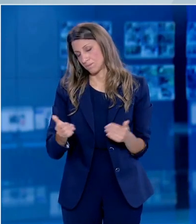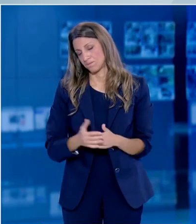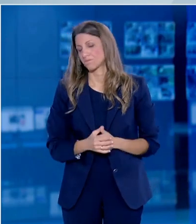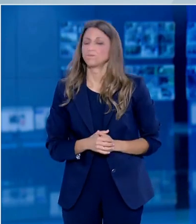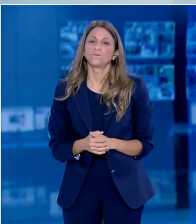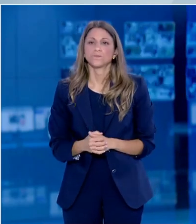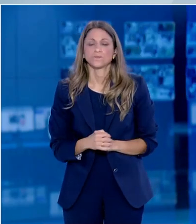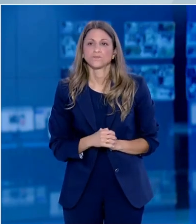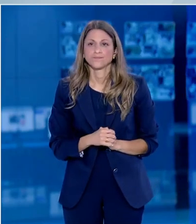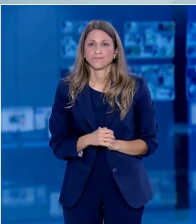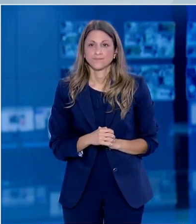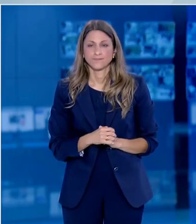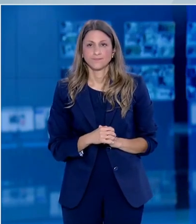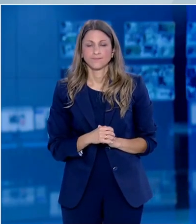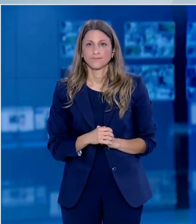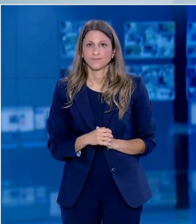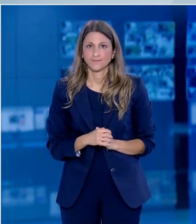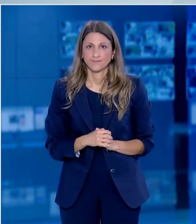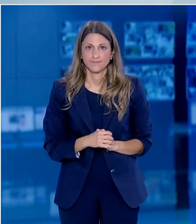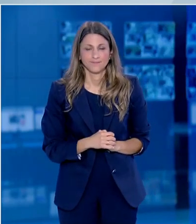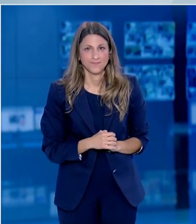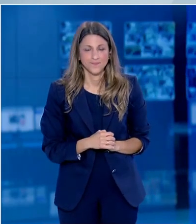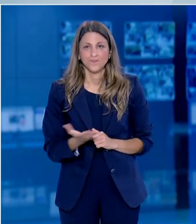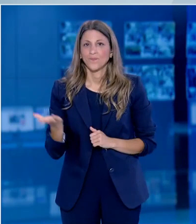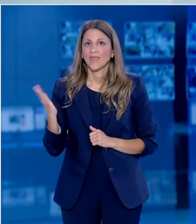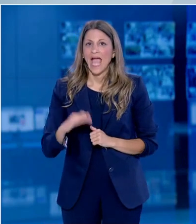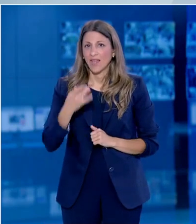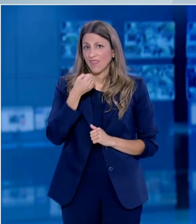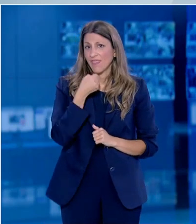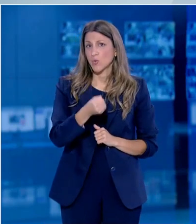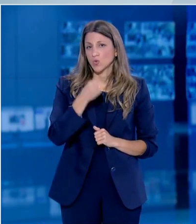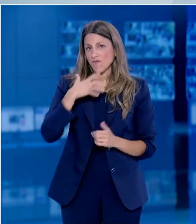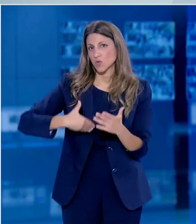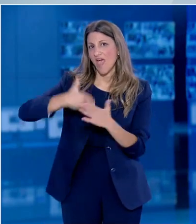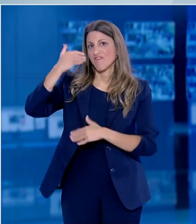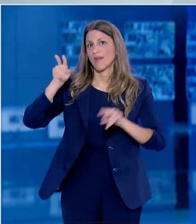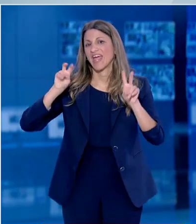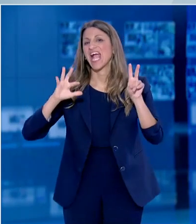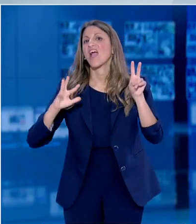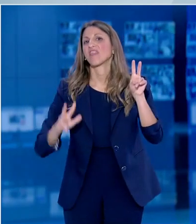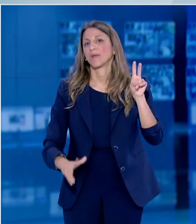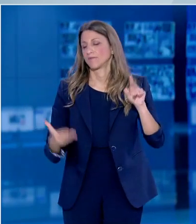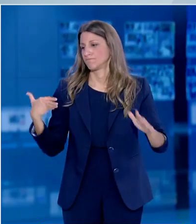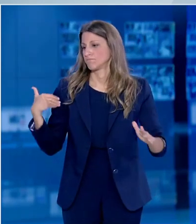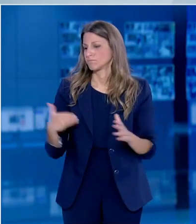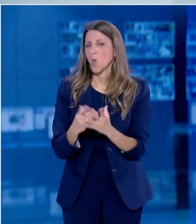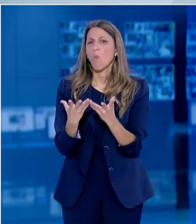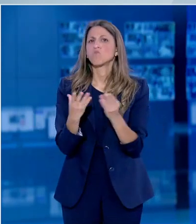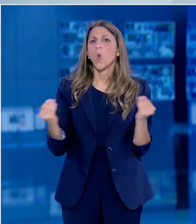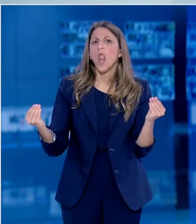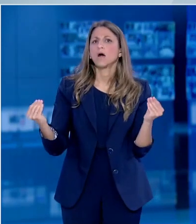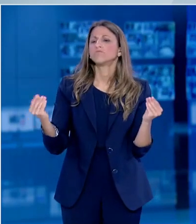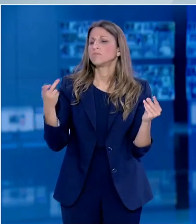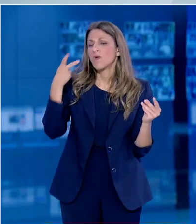σήμερα. Η κυρία Μπουλούτζα από την εφημερίδα Καθημερινή. Τα τελευταία ως τετράωρα λαμβάνουμε θετικά μηνύματα από την